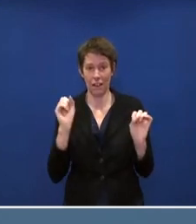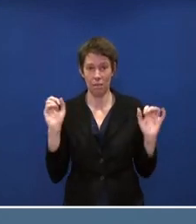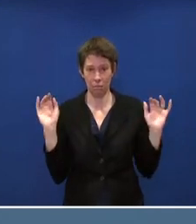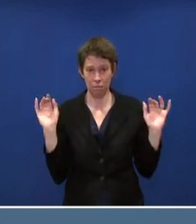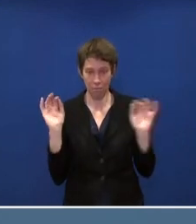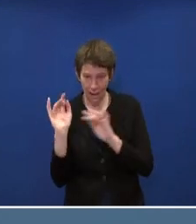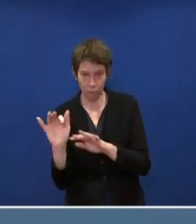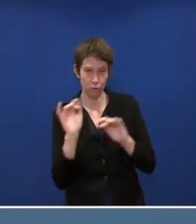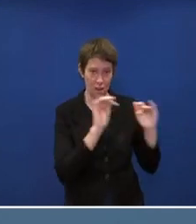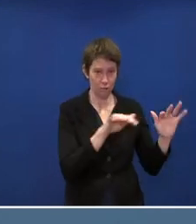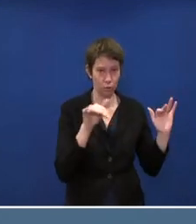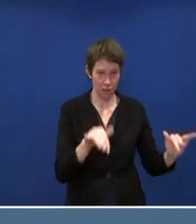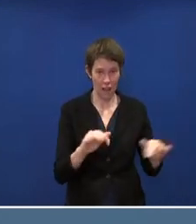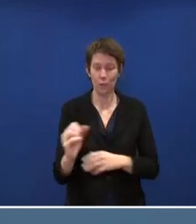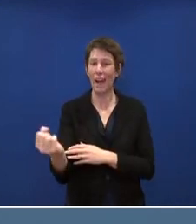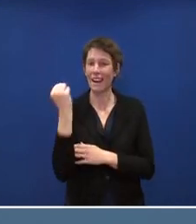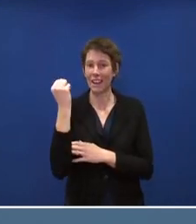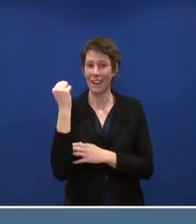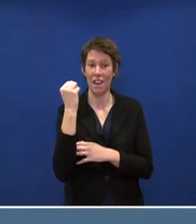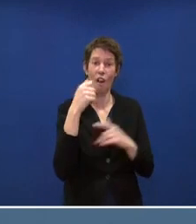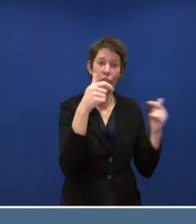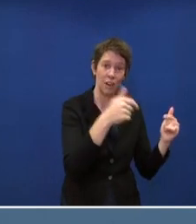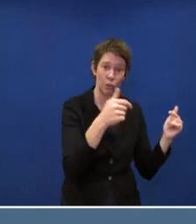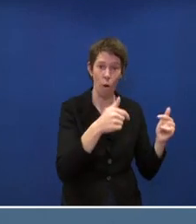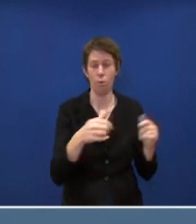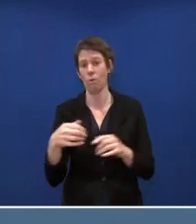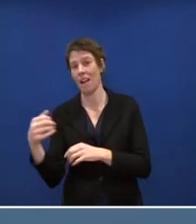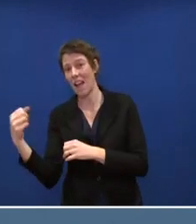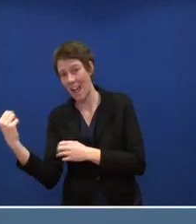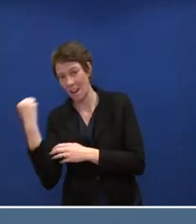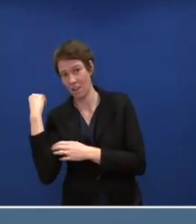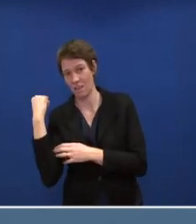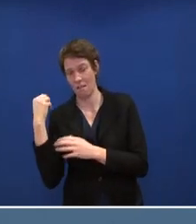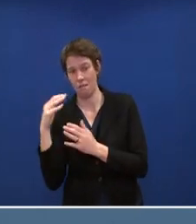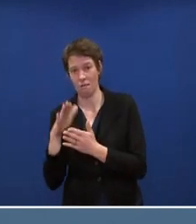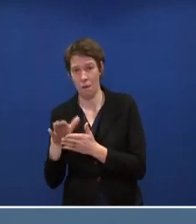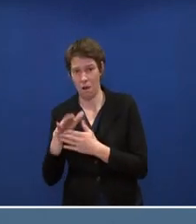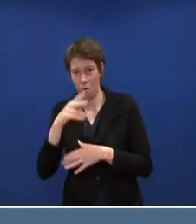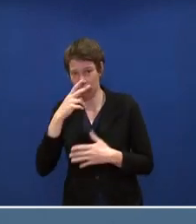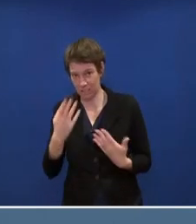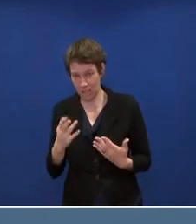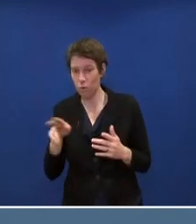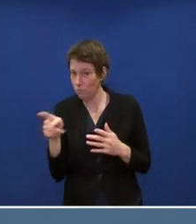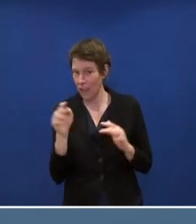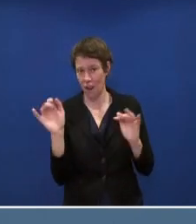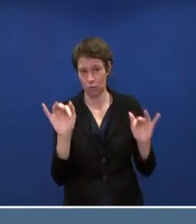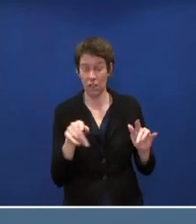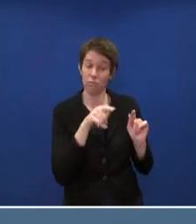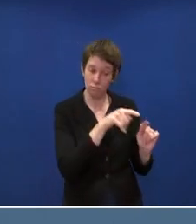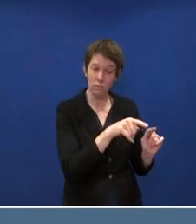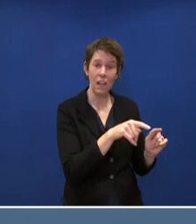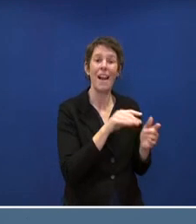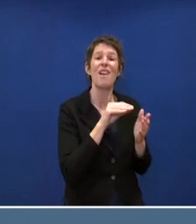wie die Energieversorgung im Haus funktioniert. Der Vermieter ist verantwortlich für die Technik,